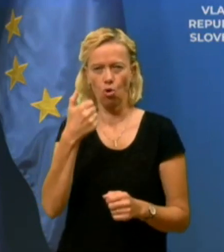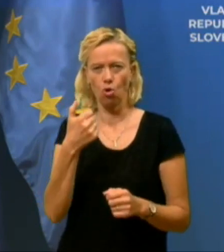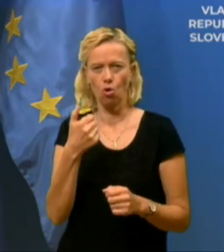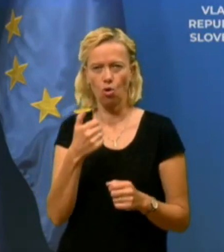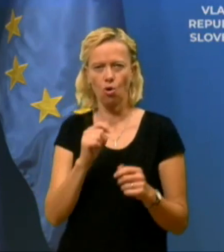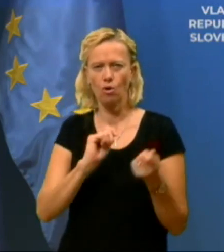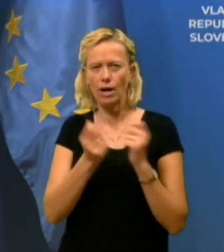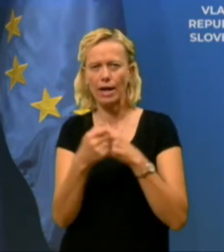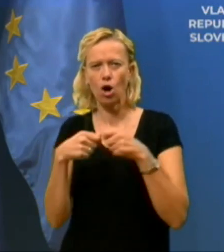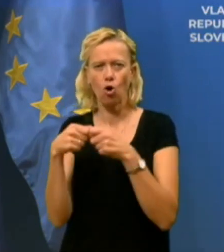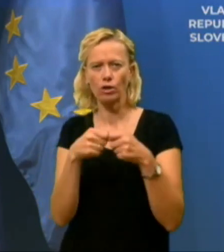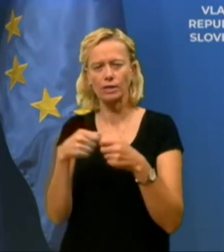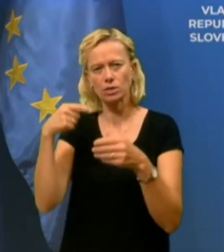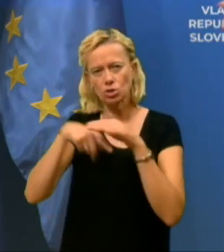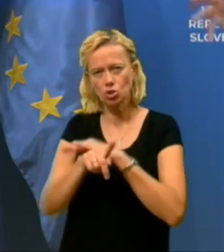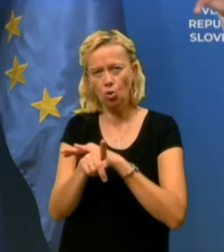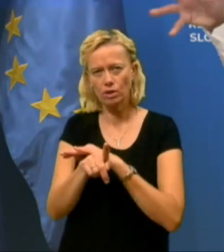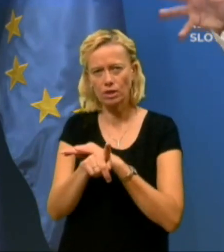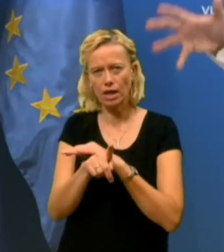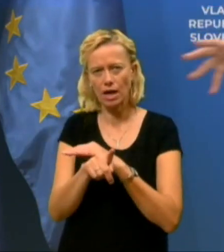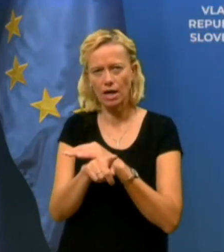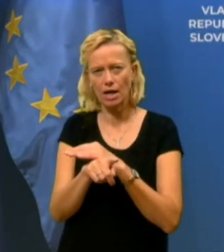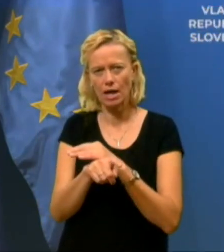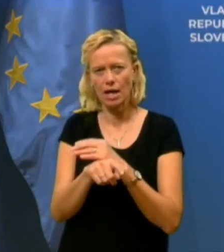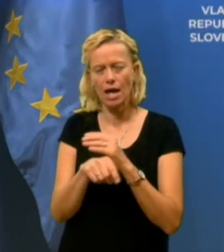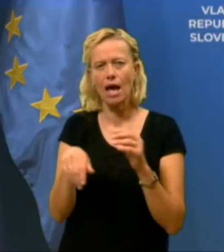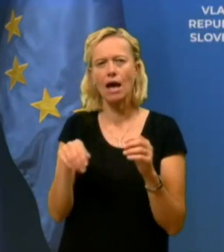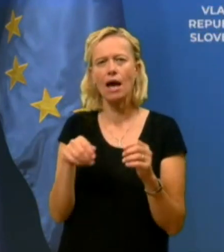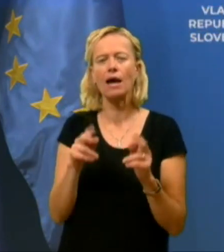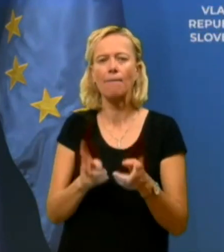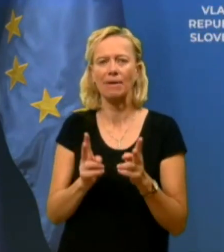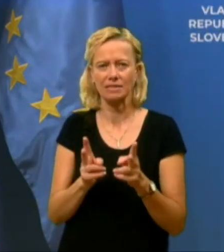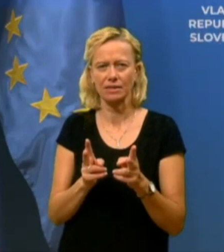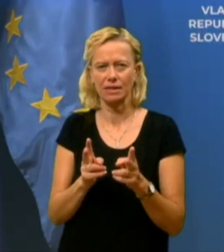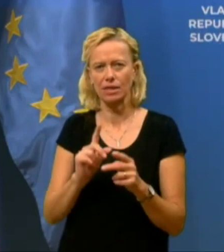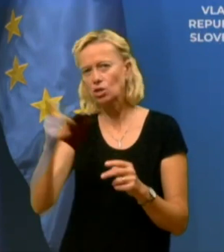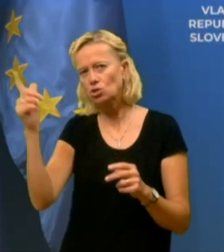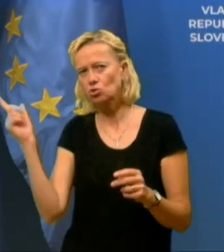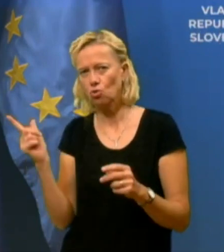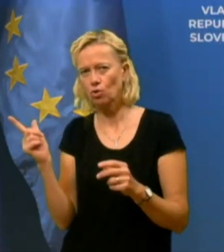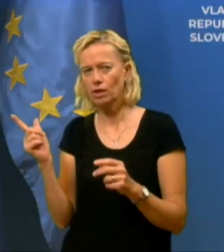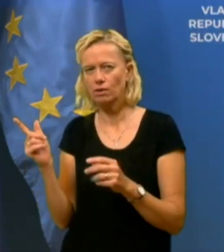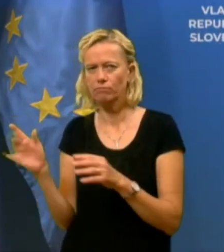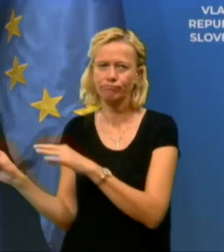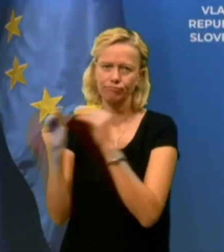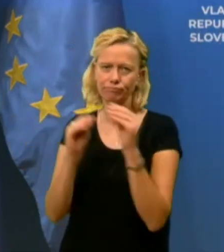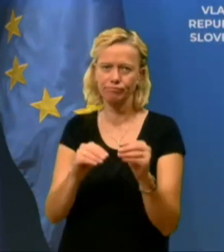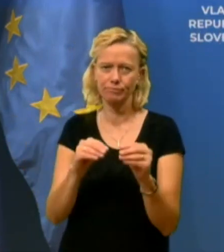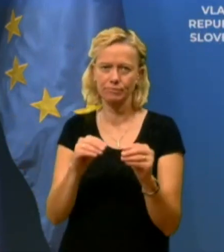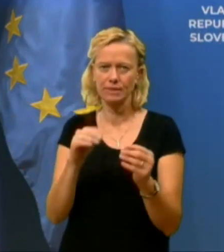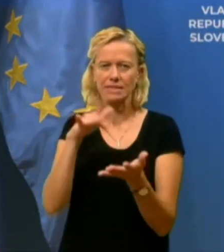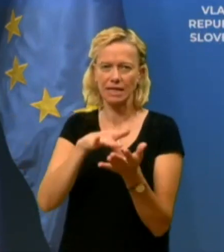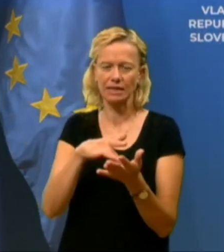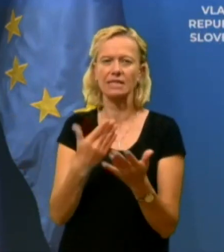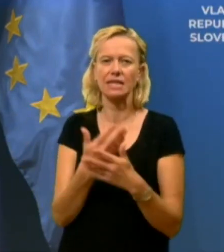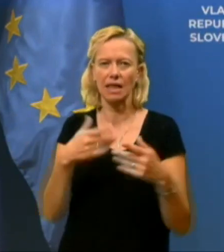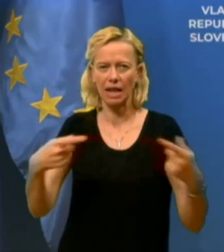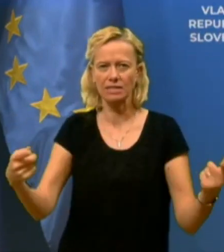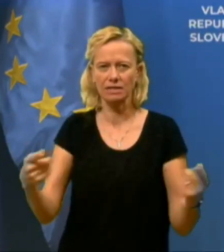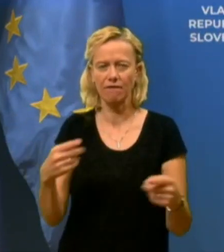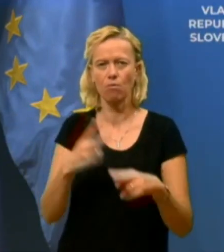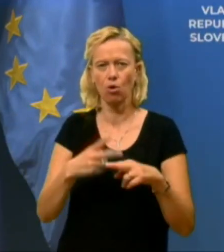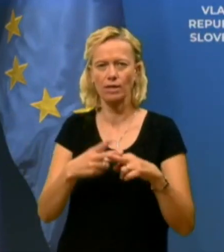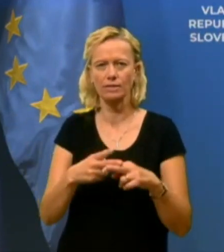reorganizirali smo se znotraj, kapaciteti iz drugih centrov so prišli na Centar za nalezljive bolezni, kar je najbolj pomembno, smo postavili